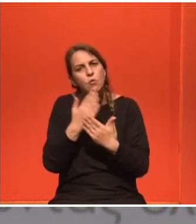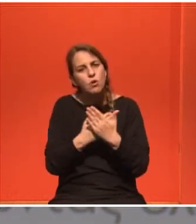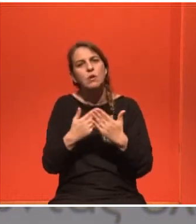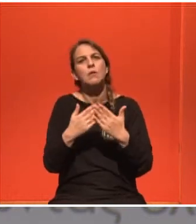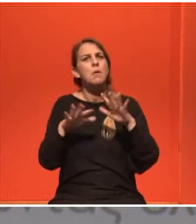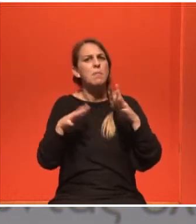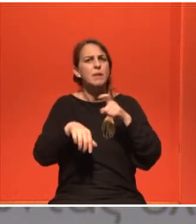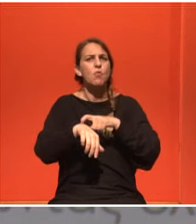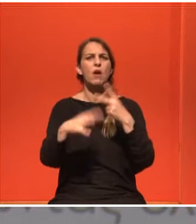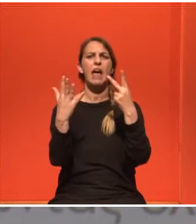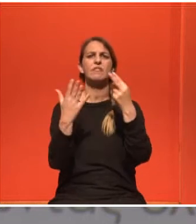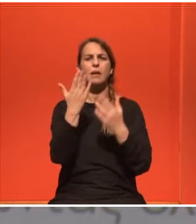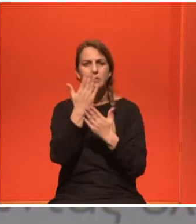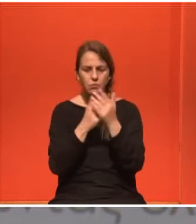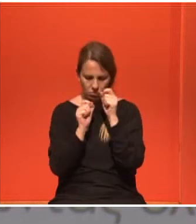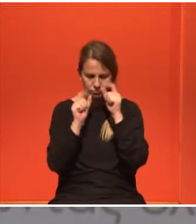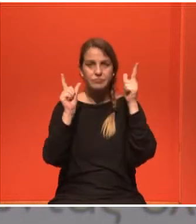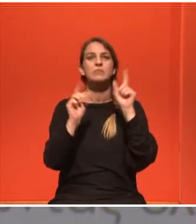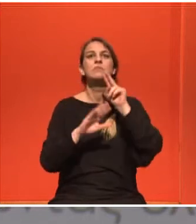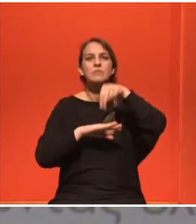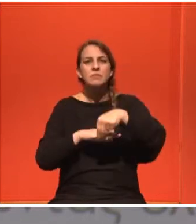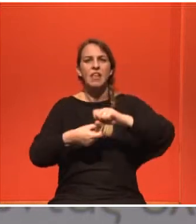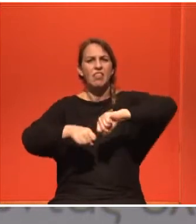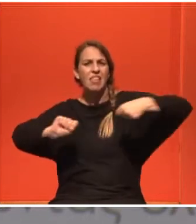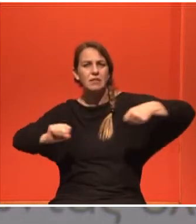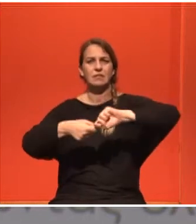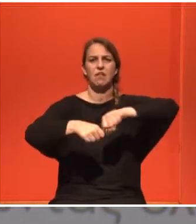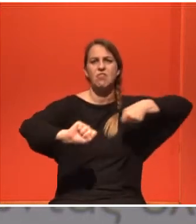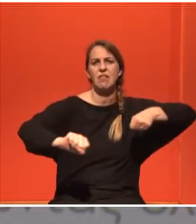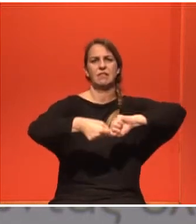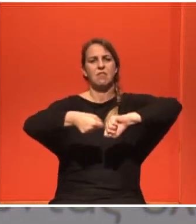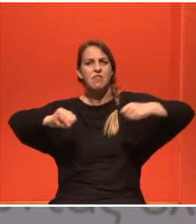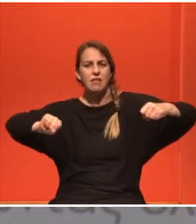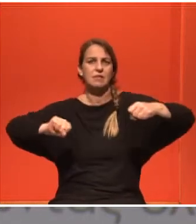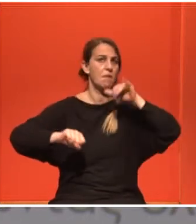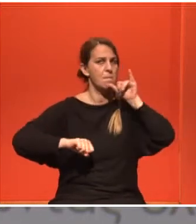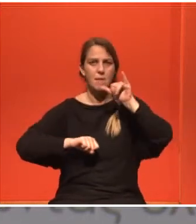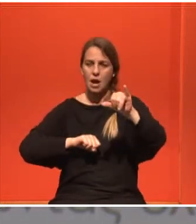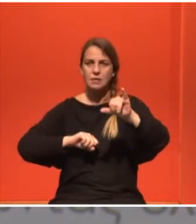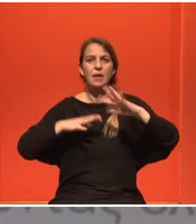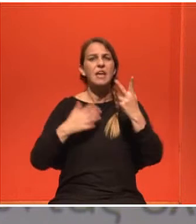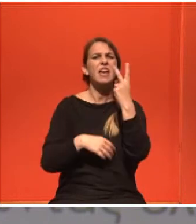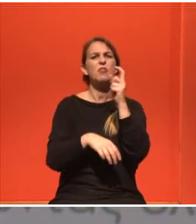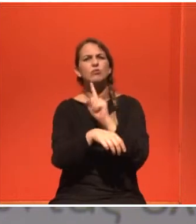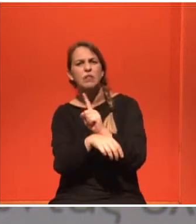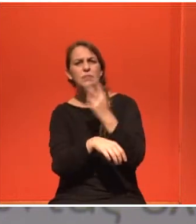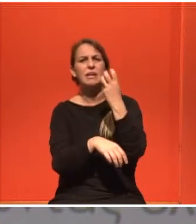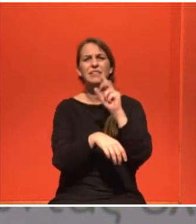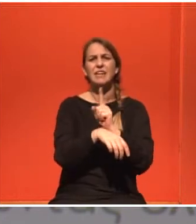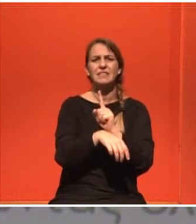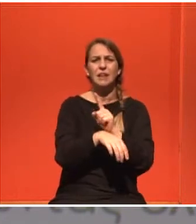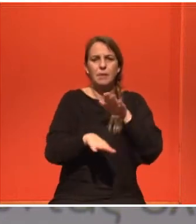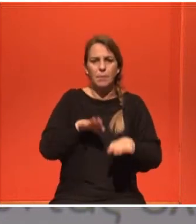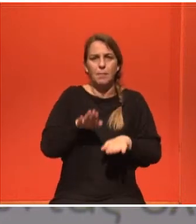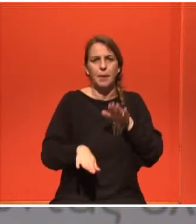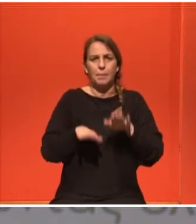σηκωνόμουν γύρω στις 7.30 έκανα τις διατάσεις μου και αυτό που έκανα ήταν ένα 20 λεπτο με 30 λεπτο επιτόπιο